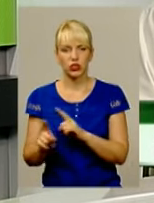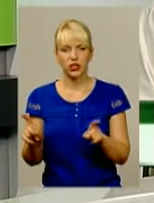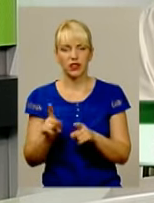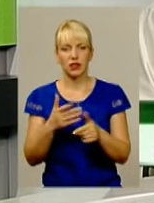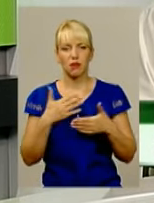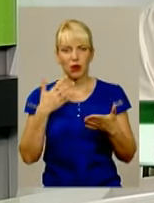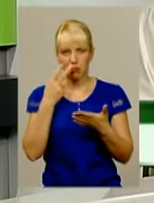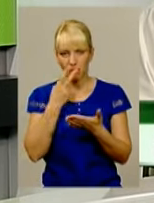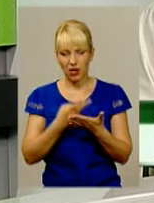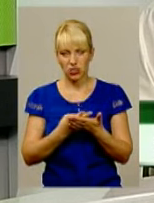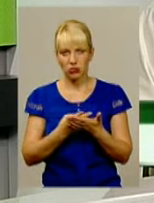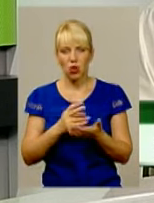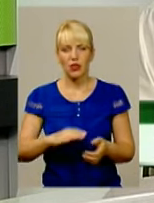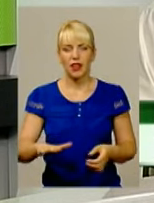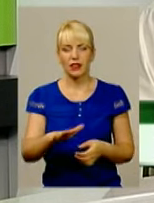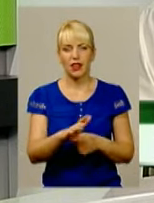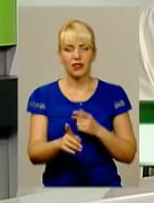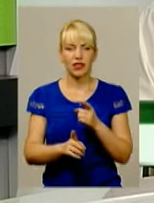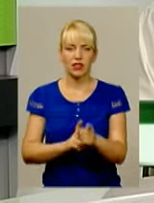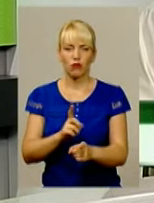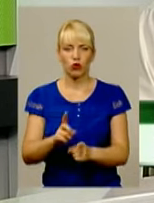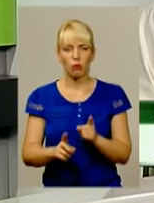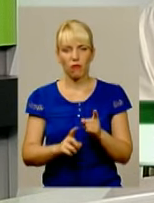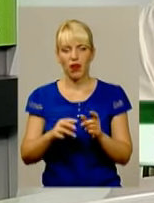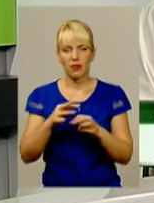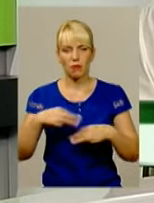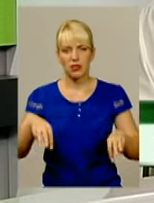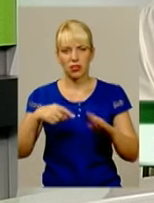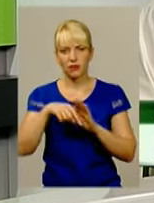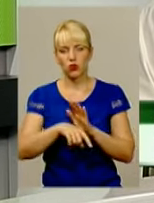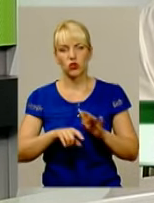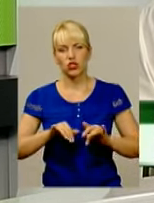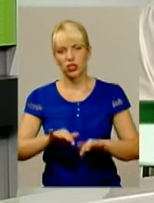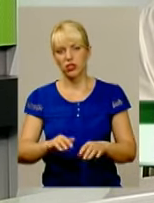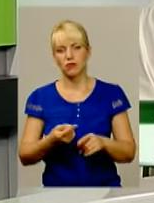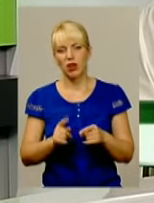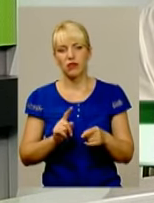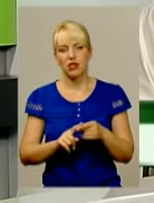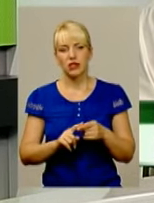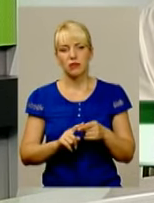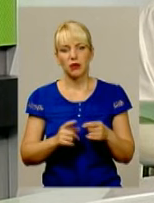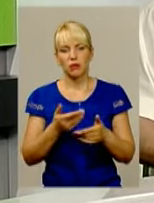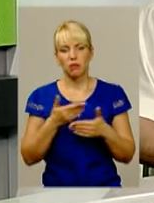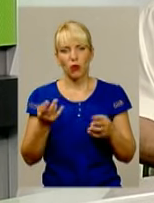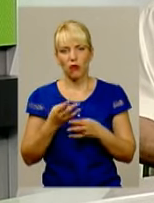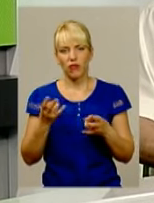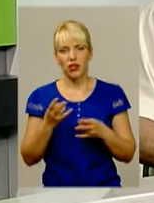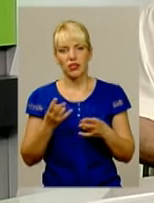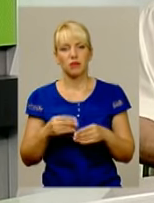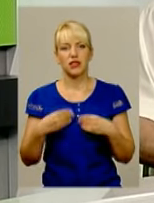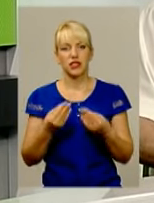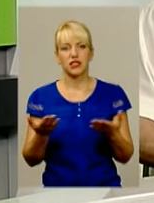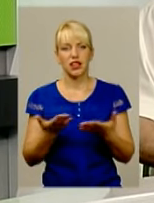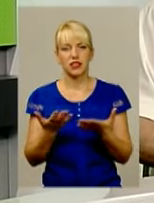бачимо на теренах реформування Міністерства внутрішніх справ і створення національної поліції, повинні принести якісь певні